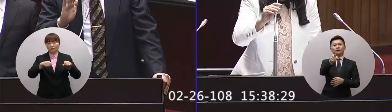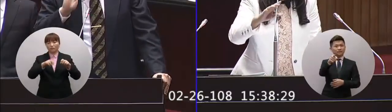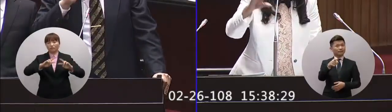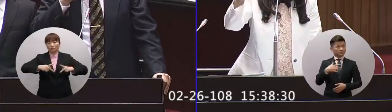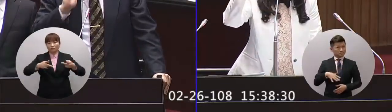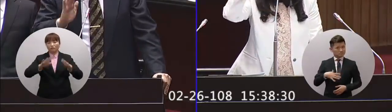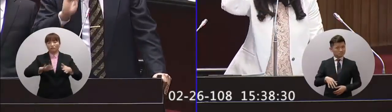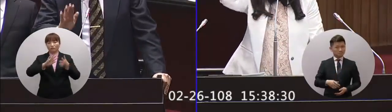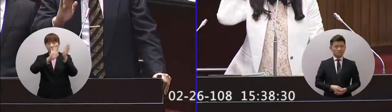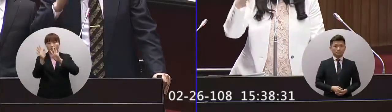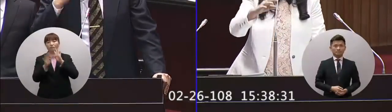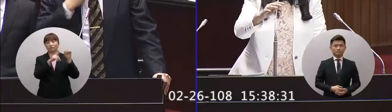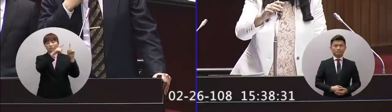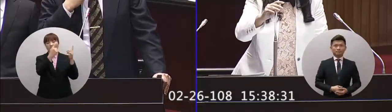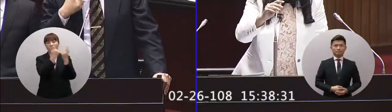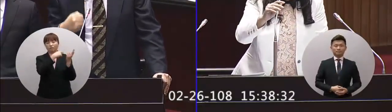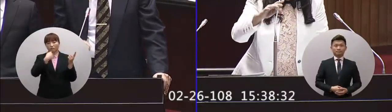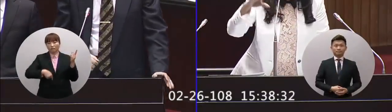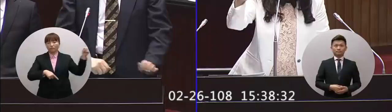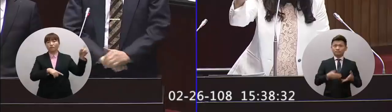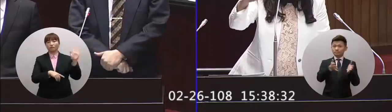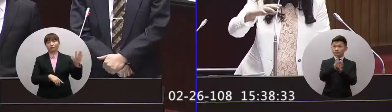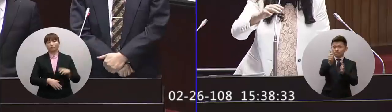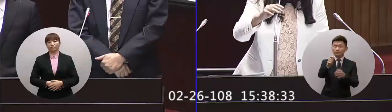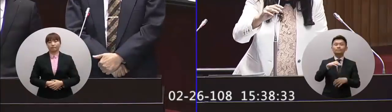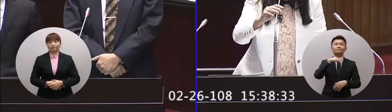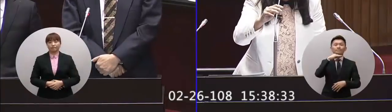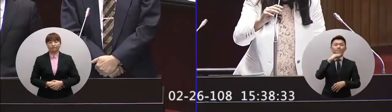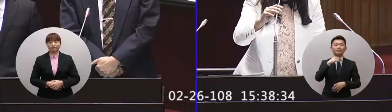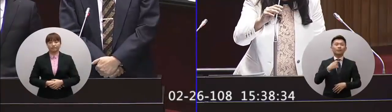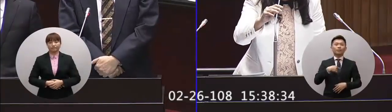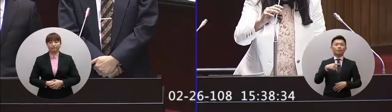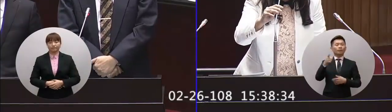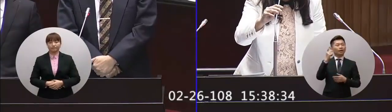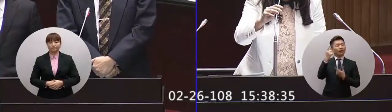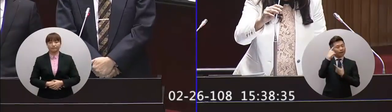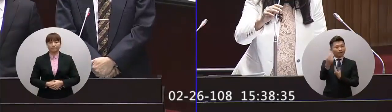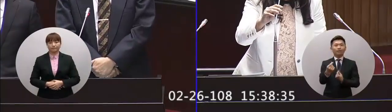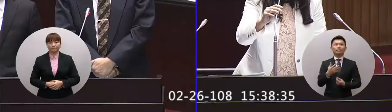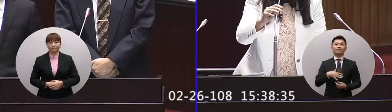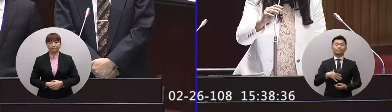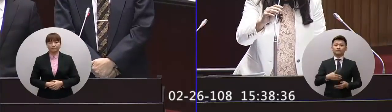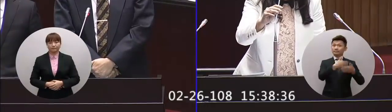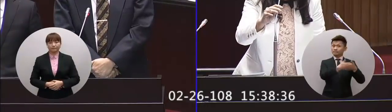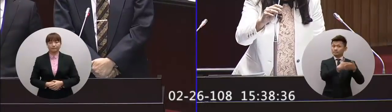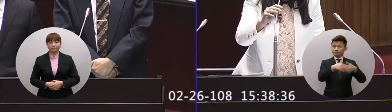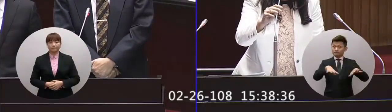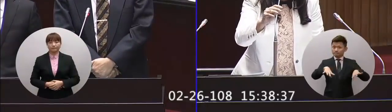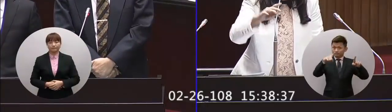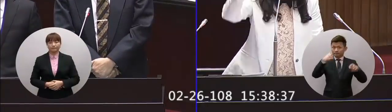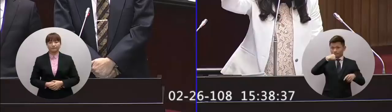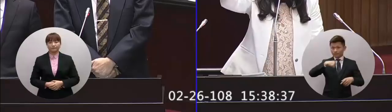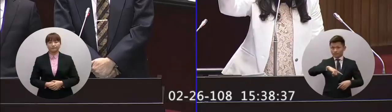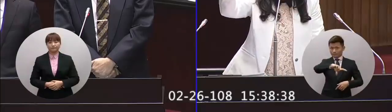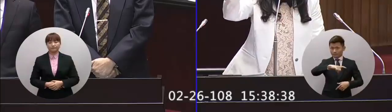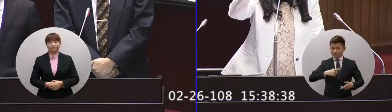你了解現狀的是北京政府不是我們理解部長我完全了解部長跟你要知道中國大陸從一開始跟我們